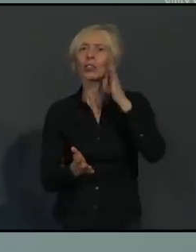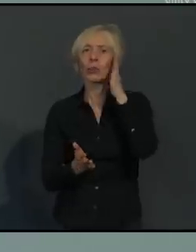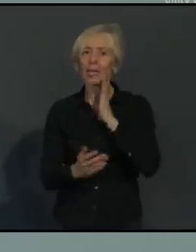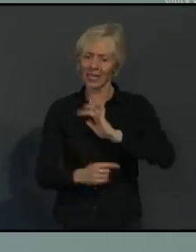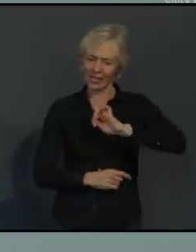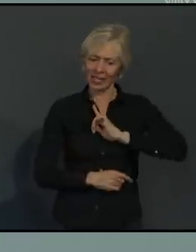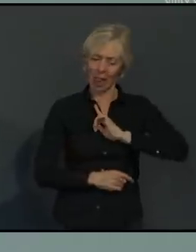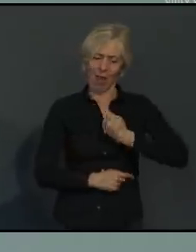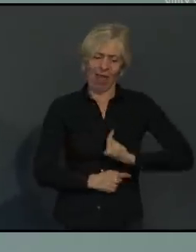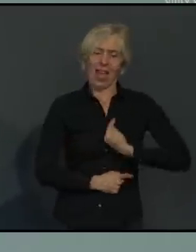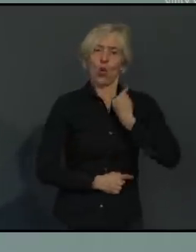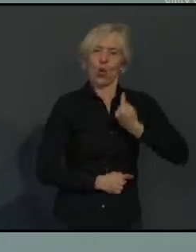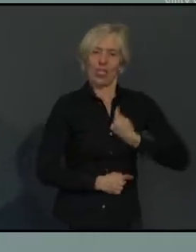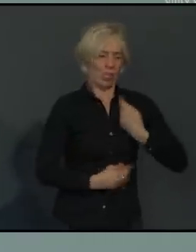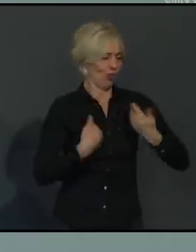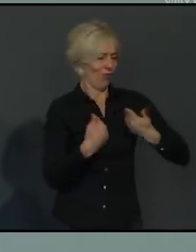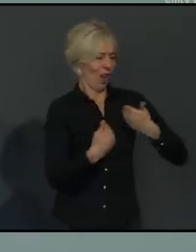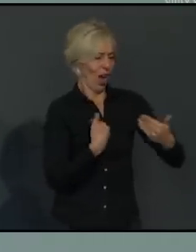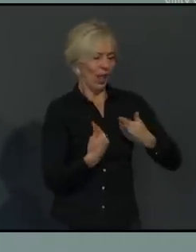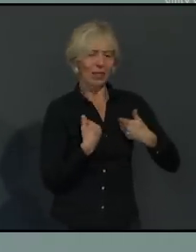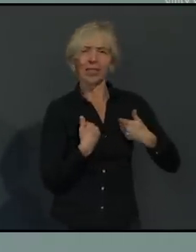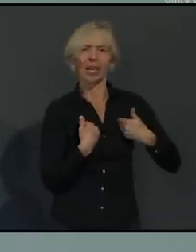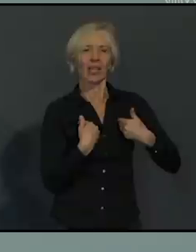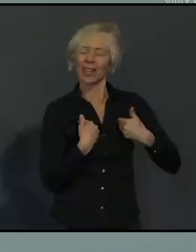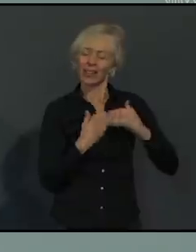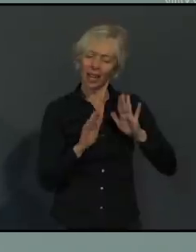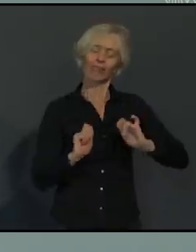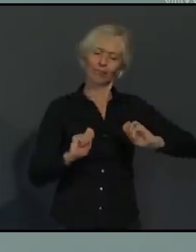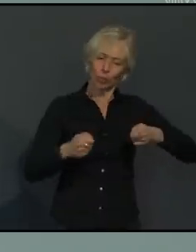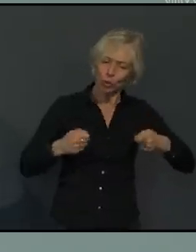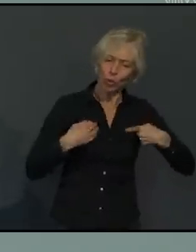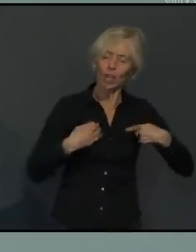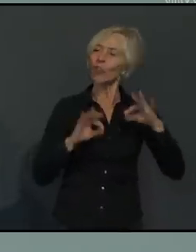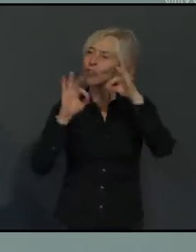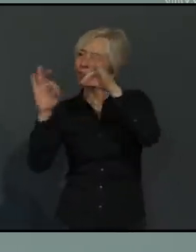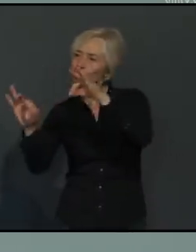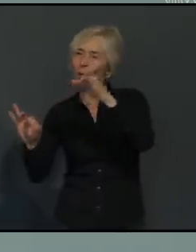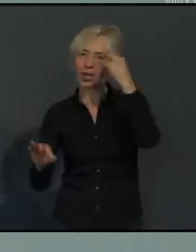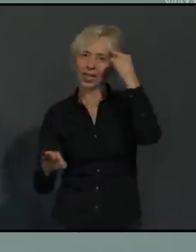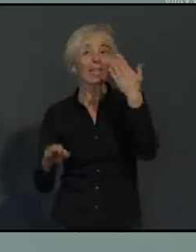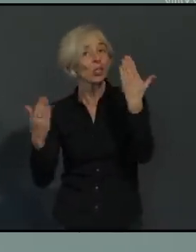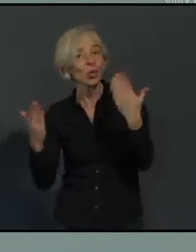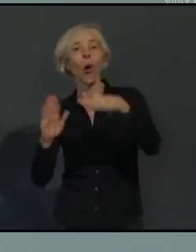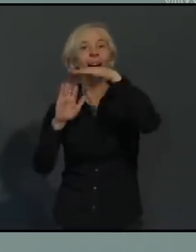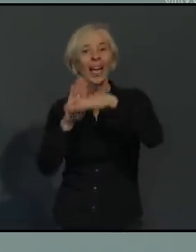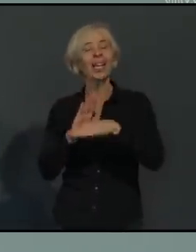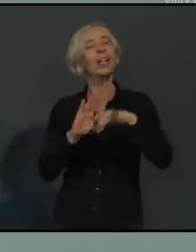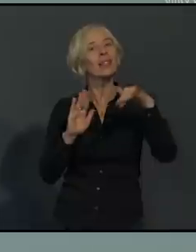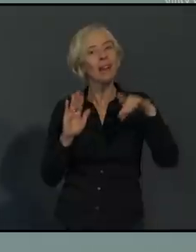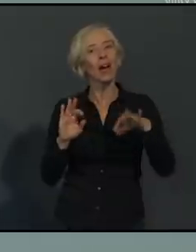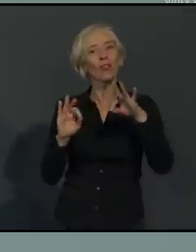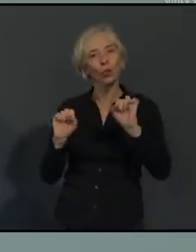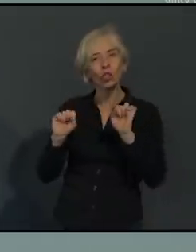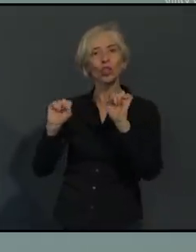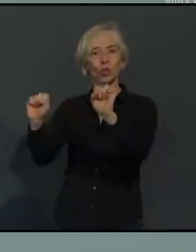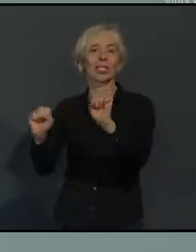aus immer wieder von manchen Seiten hört, zurückzustellen und sie an die aufgestellten Regeln zu halten. Das ist eine